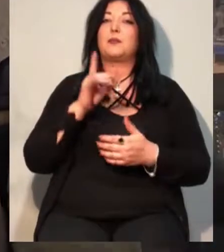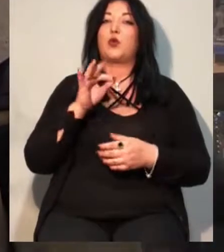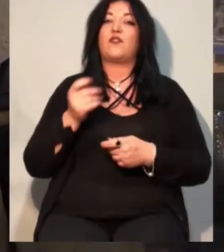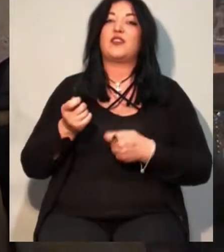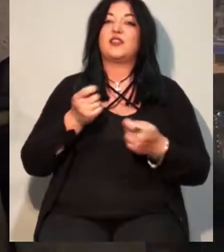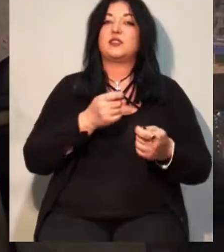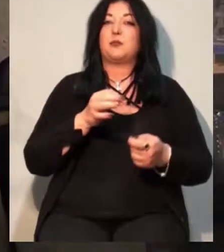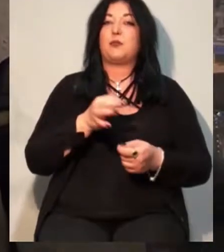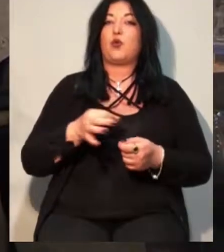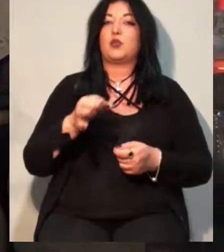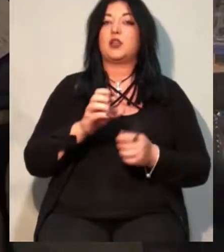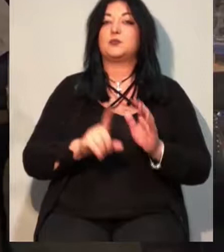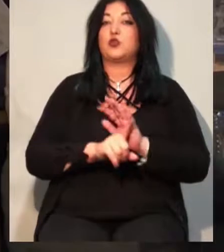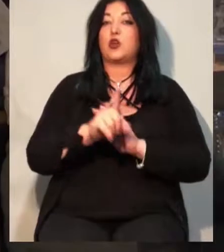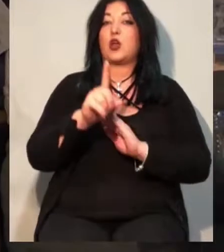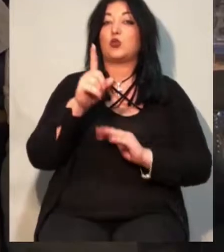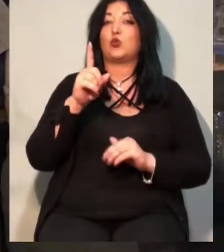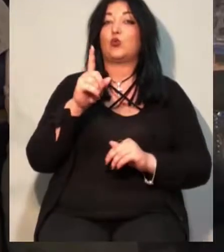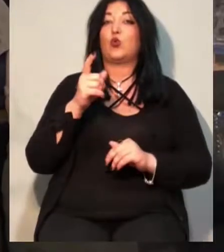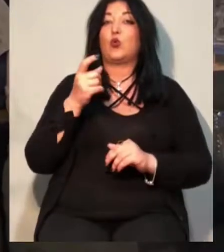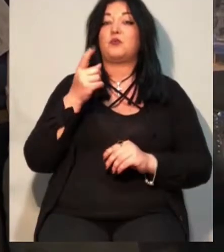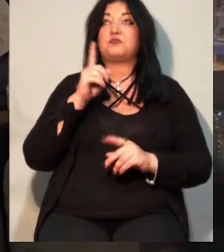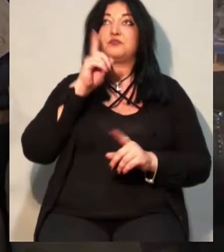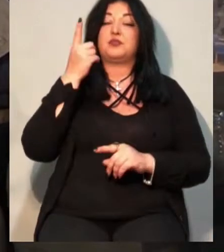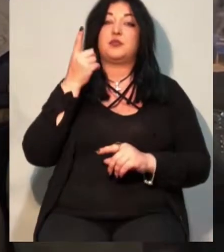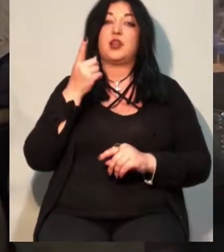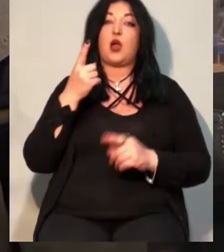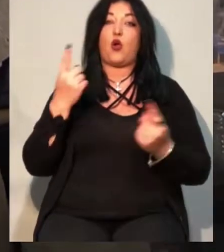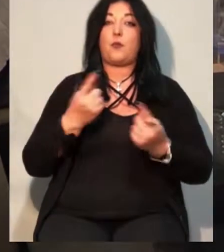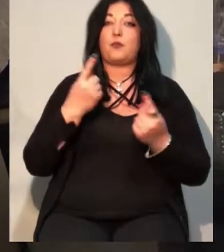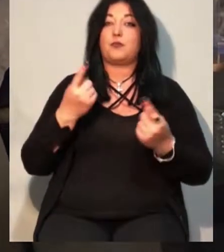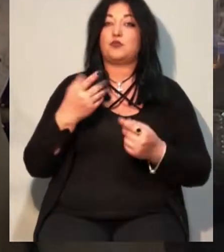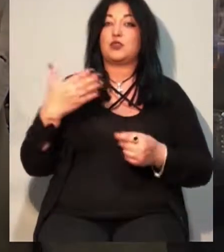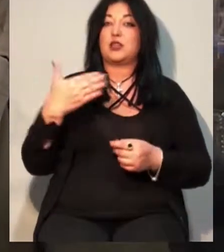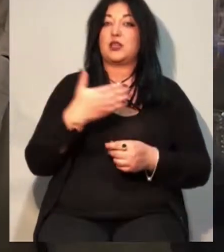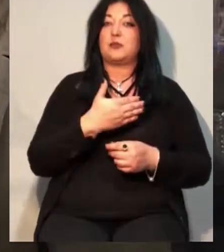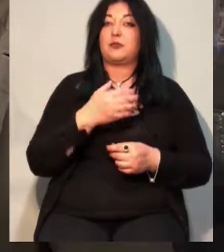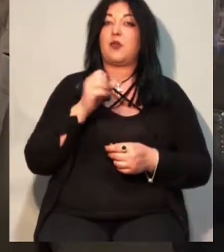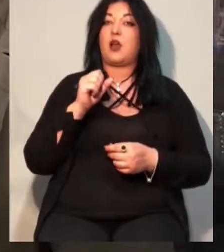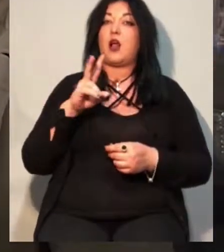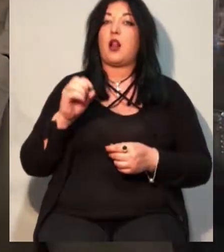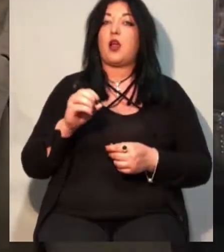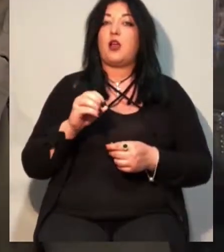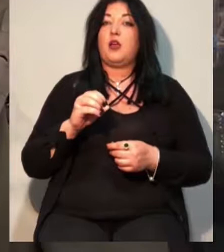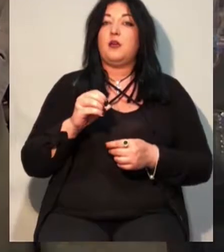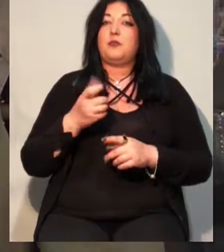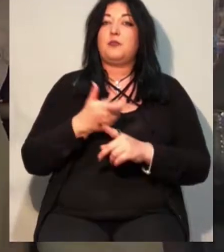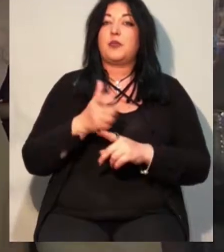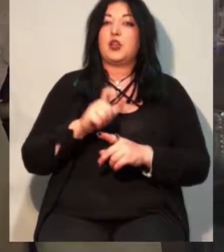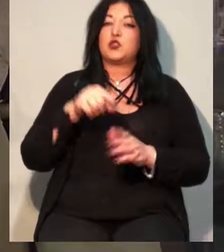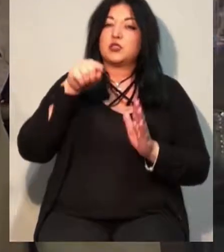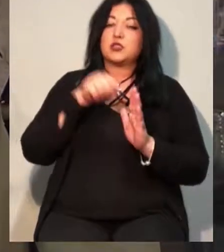Спочатку прийшла ідея величезної риби, але в роботи в ньому більше сенсу, в цьому символі.